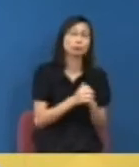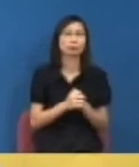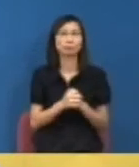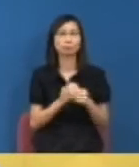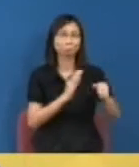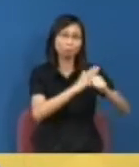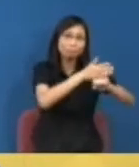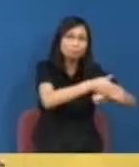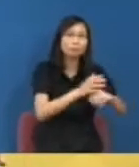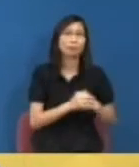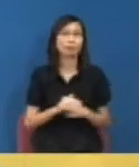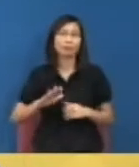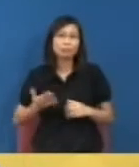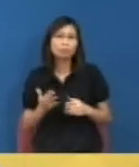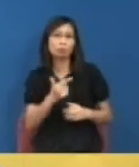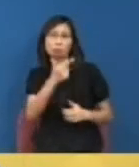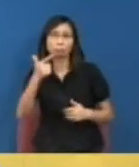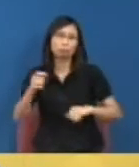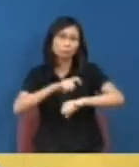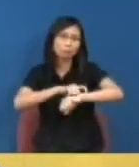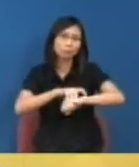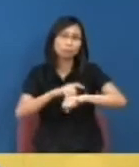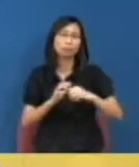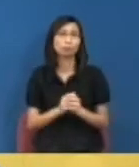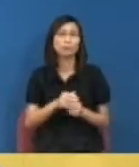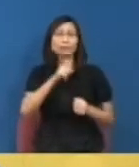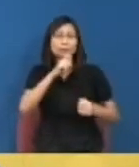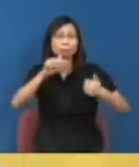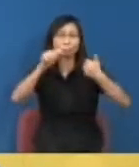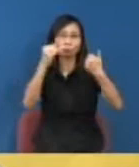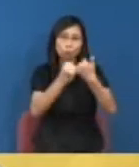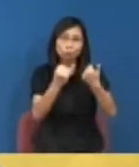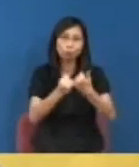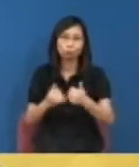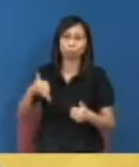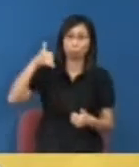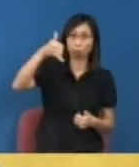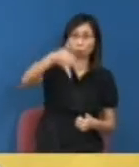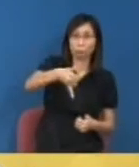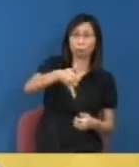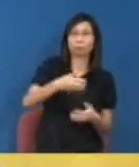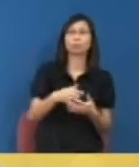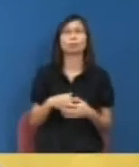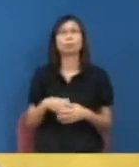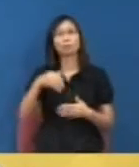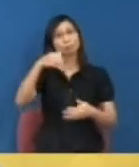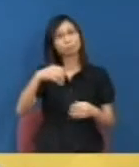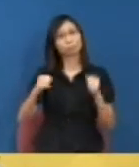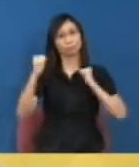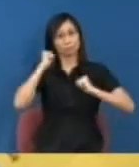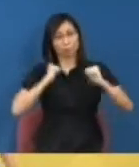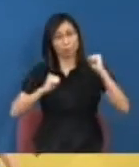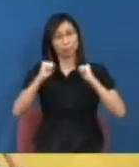但是那些時候就是去到關鍵時刻有些同學走出來其實搞學生會也知道即使學生會裏面是比較積極的人